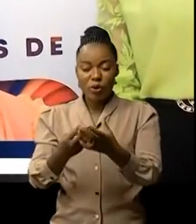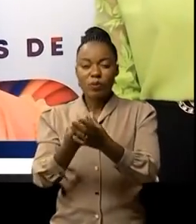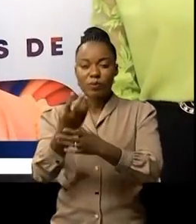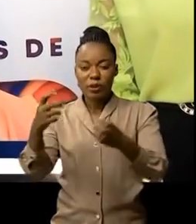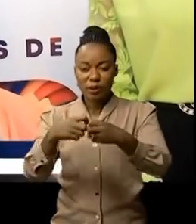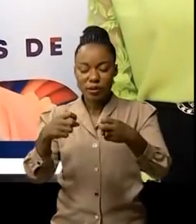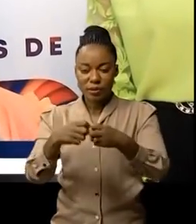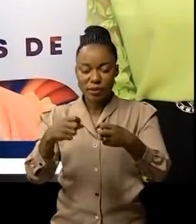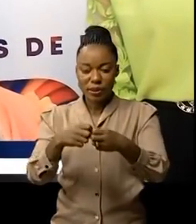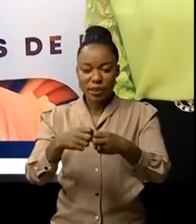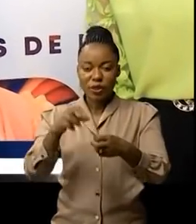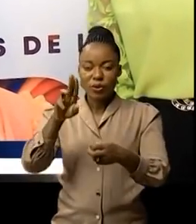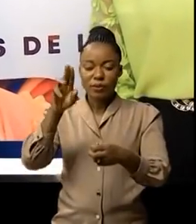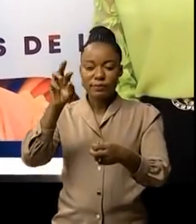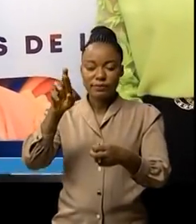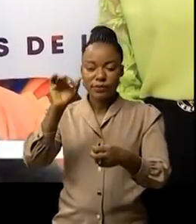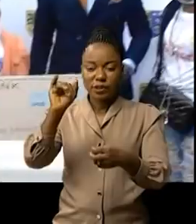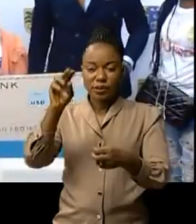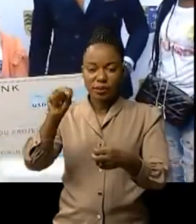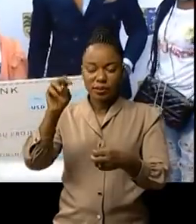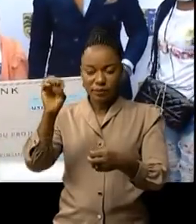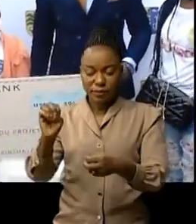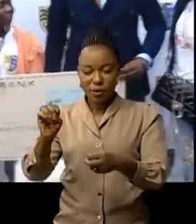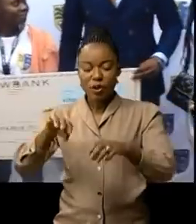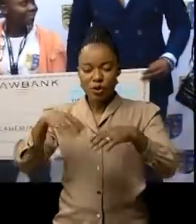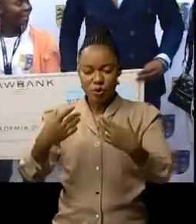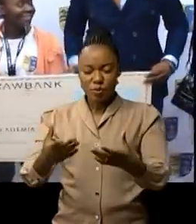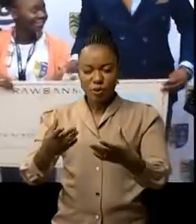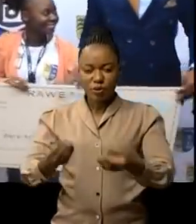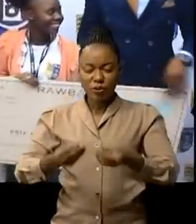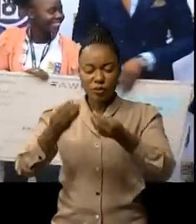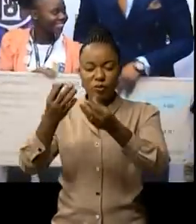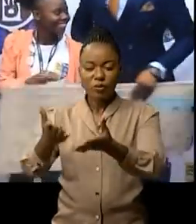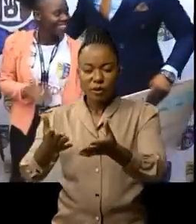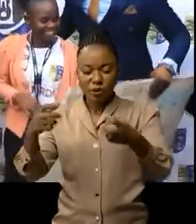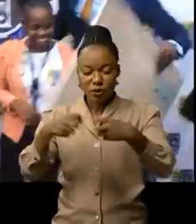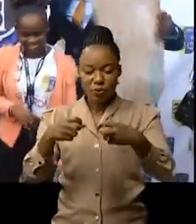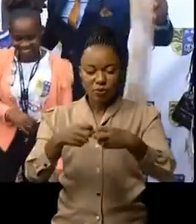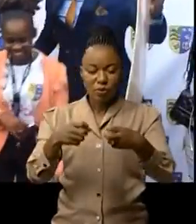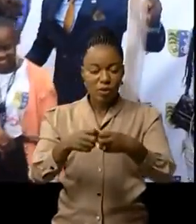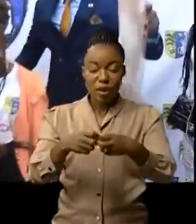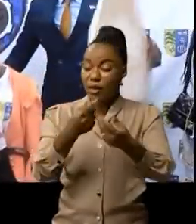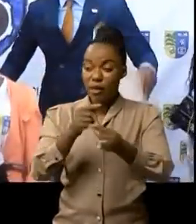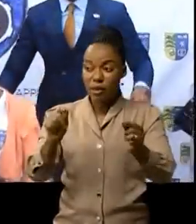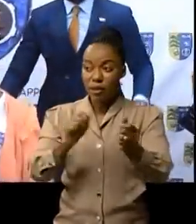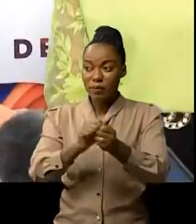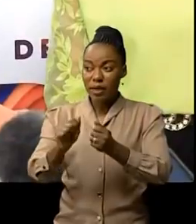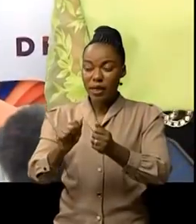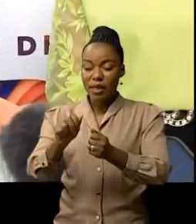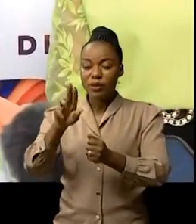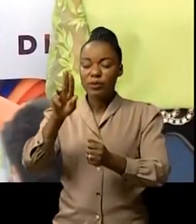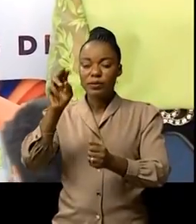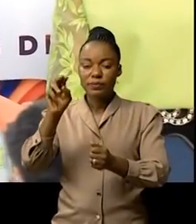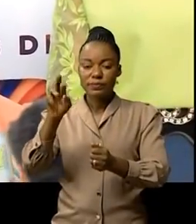offrir à la population congolaise comment est que nous pouvons leur offrir de l'énergie électrique autonome à partir de l'irine Je vais